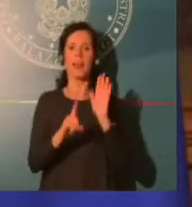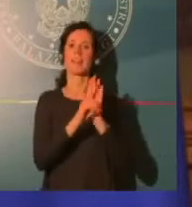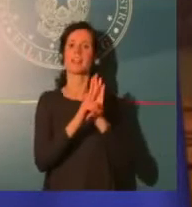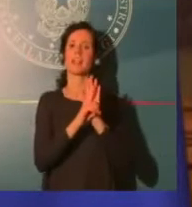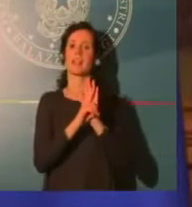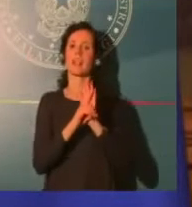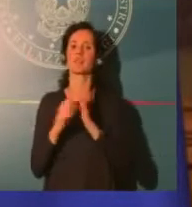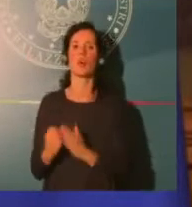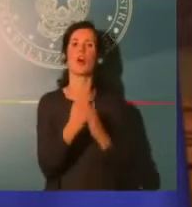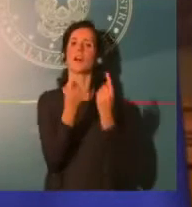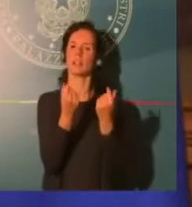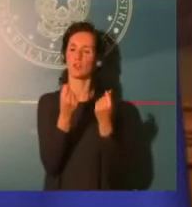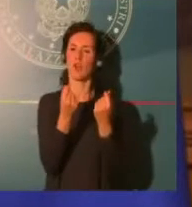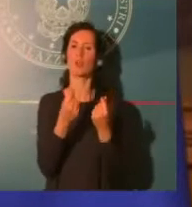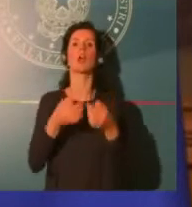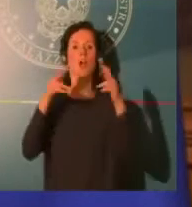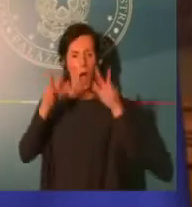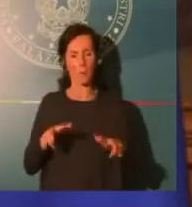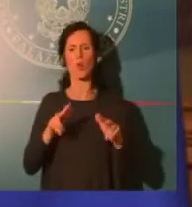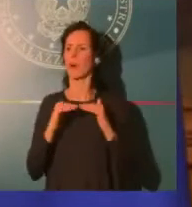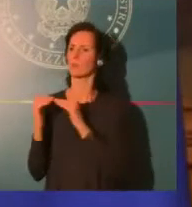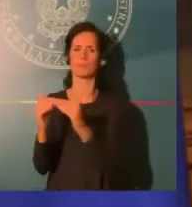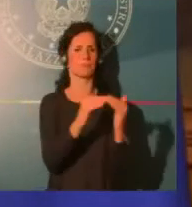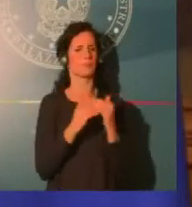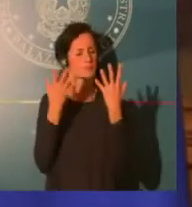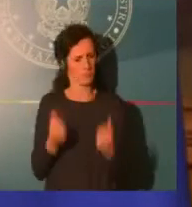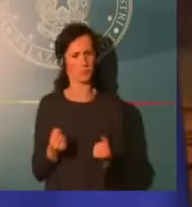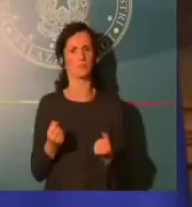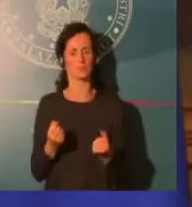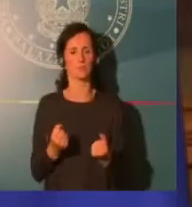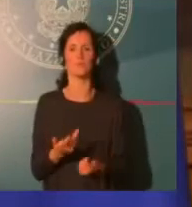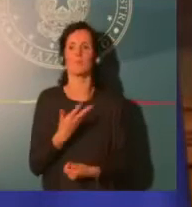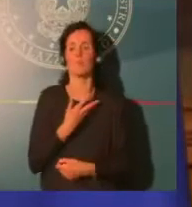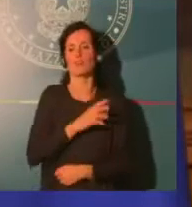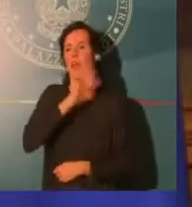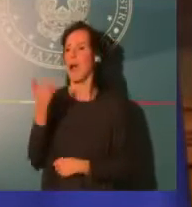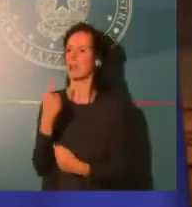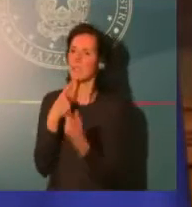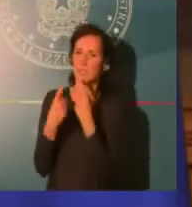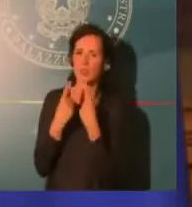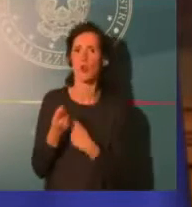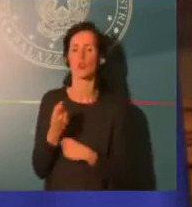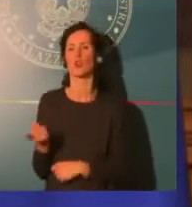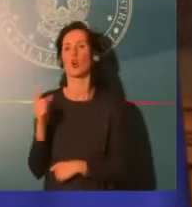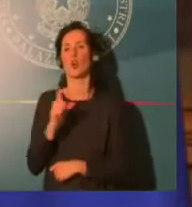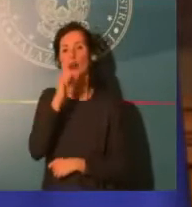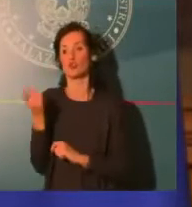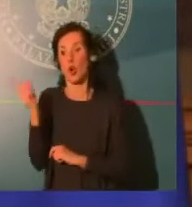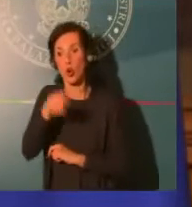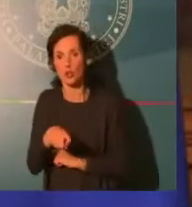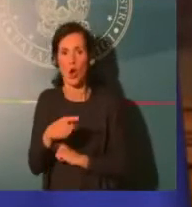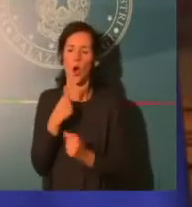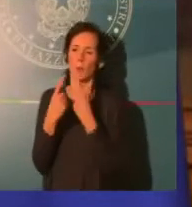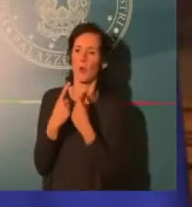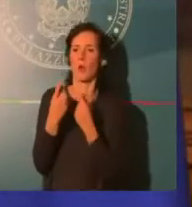che vengono fatti il giorno dopo, francamente mi sorprendono. Fermo restando che stasera io stesso mi